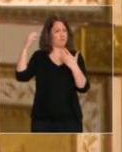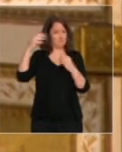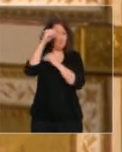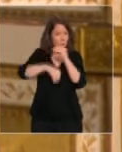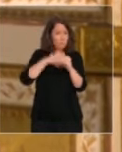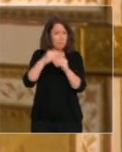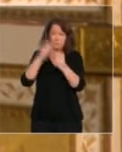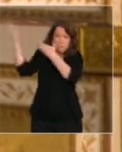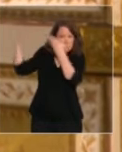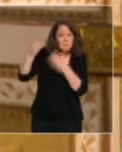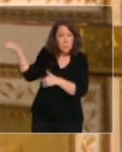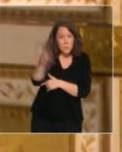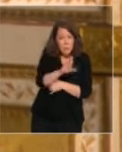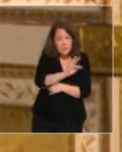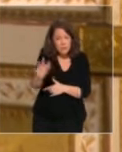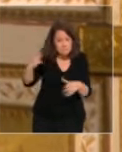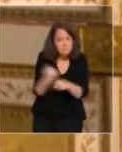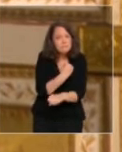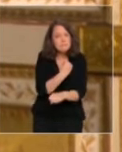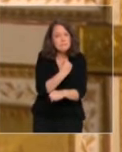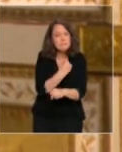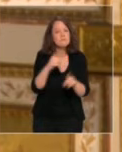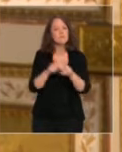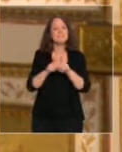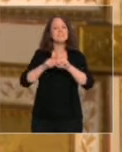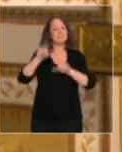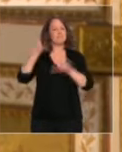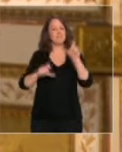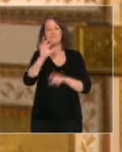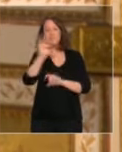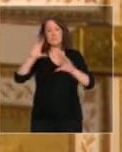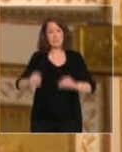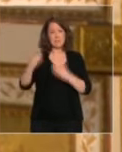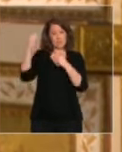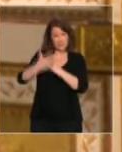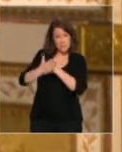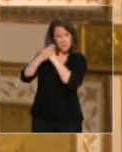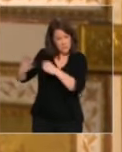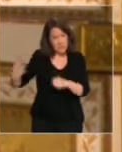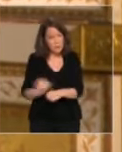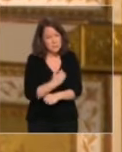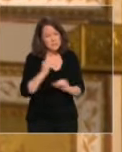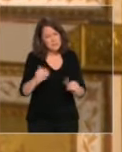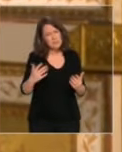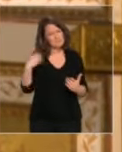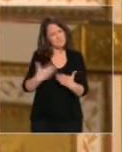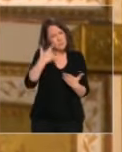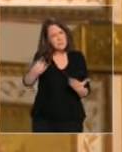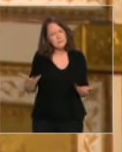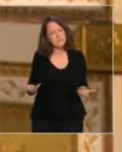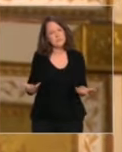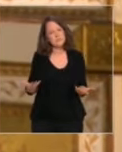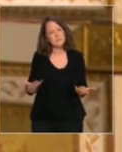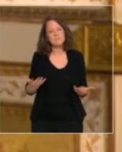entier. et le soutien aux Français de l'étranger. Très souvent, ce qui semblait impossible,